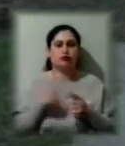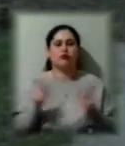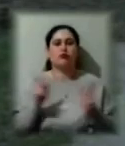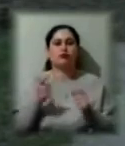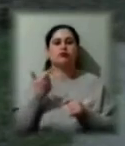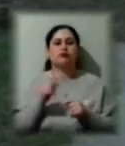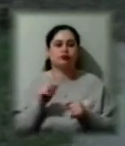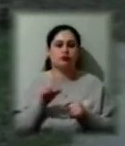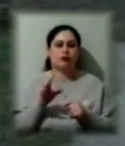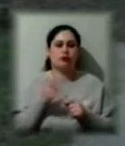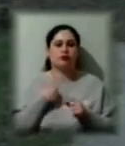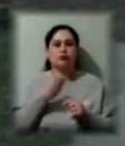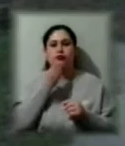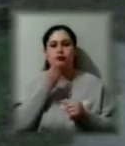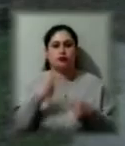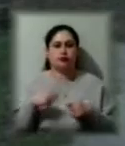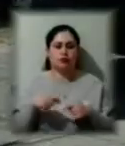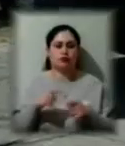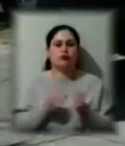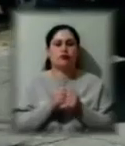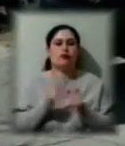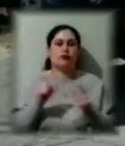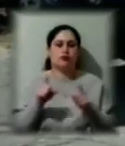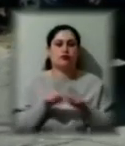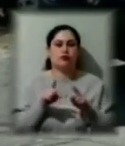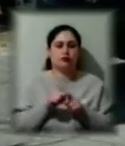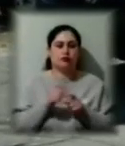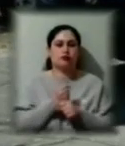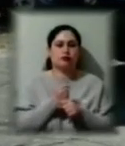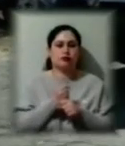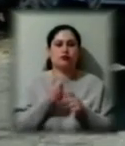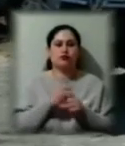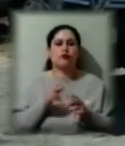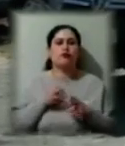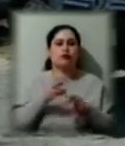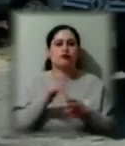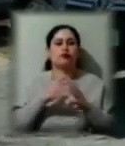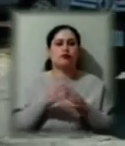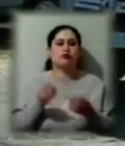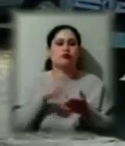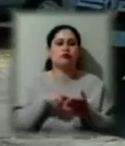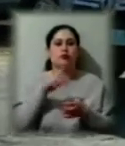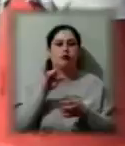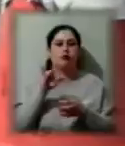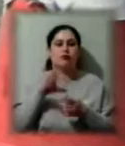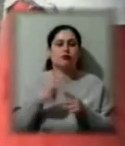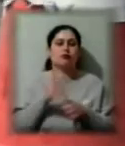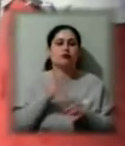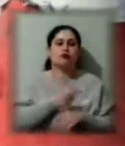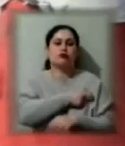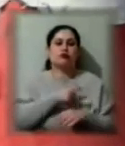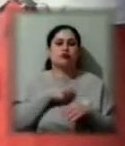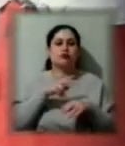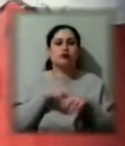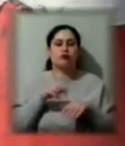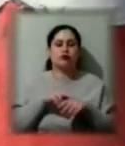продовольчі товари, коло магазина там все зробили. На в'їзді у село встановили блокпост. Тут чергують працівники поліції. В'їжджати